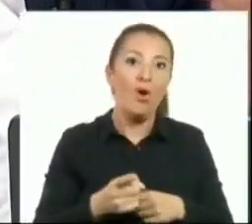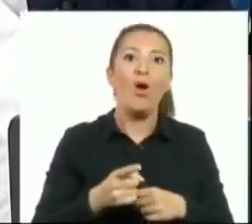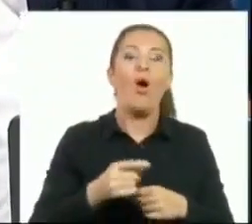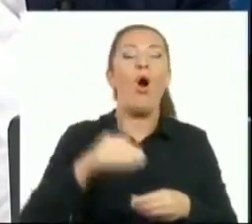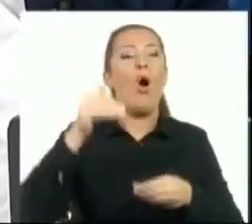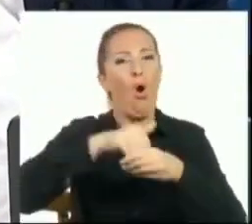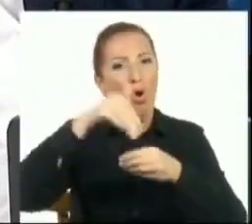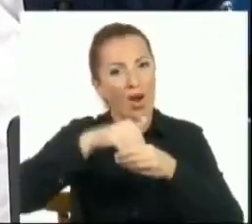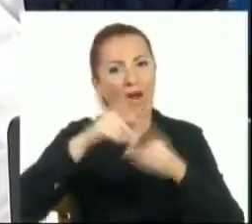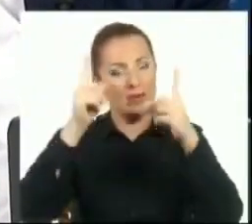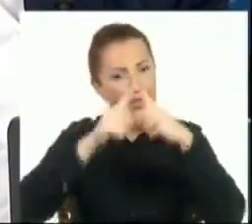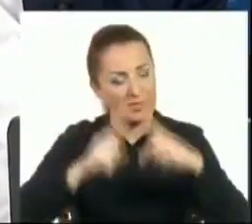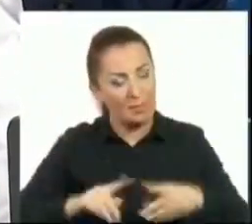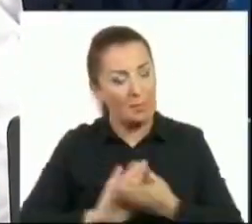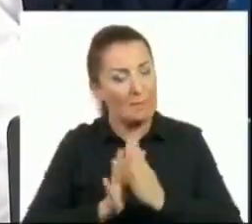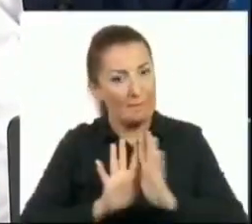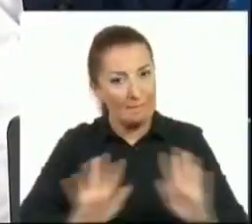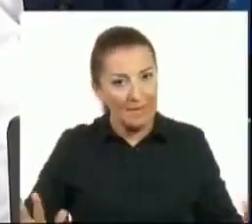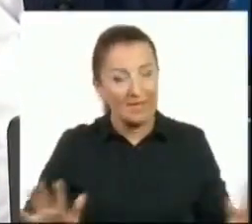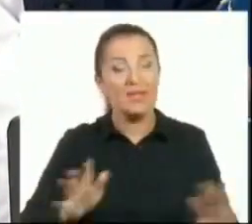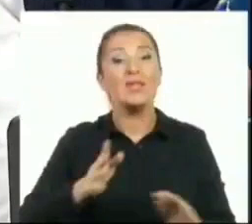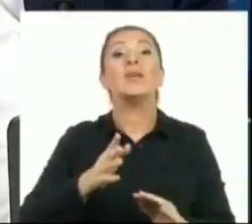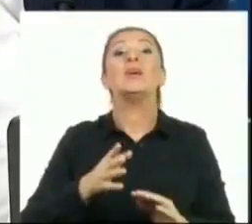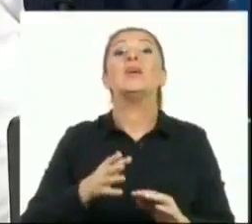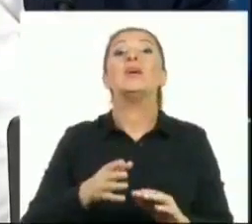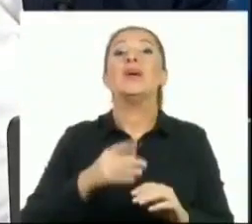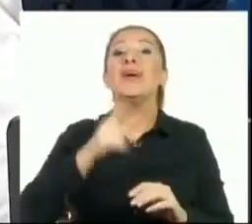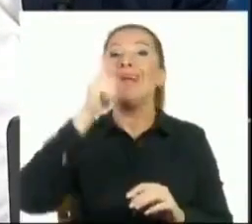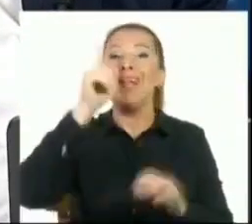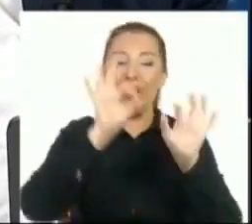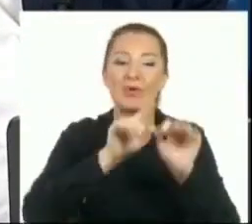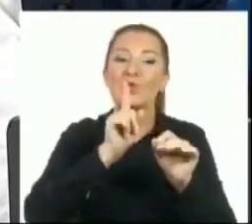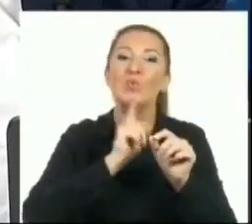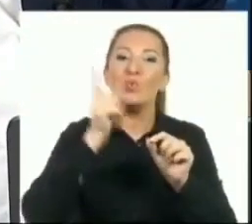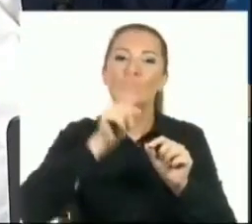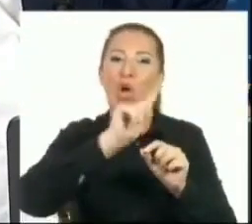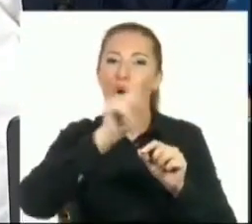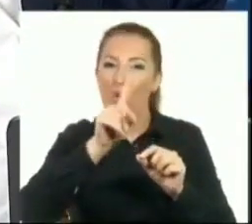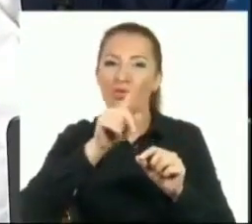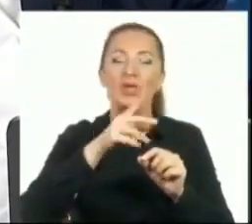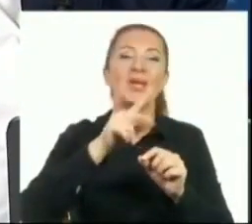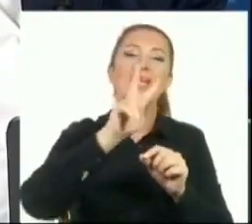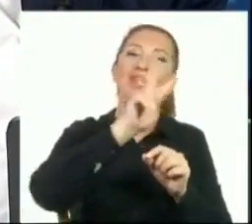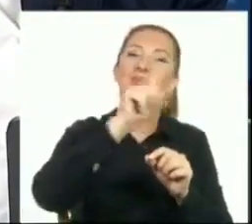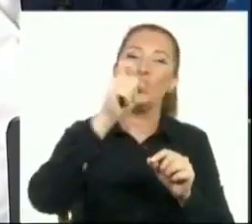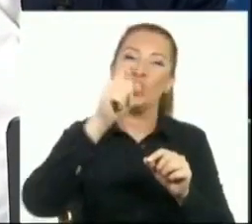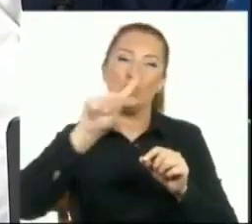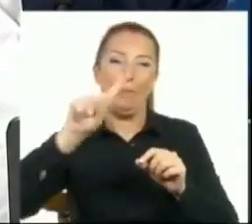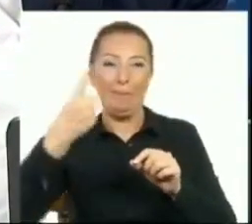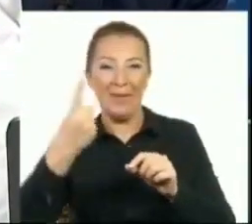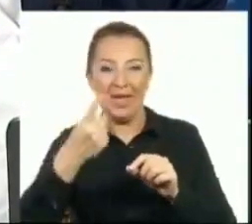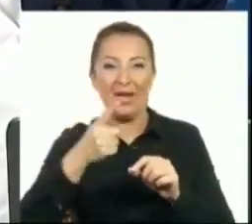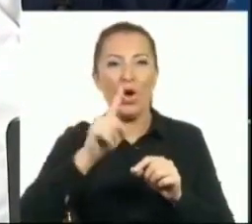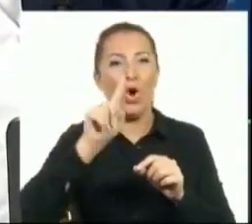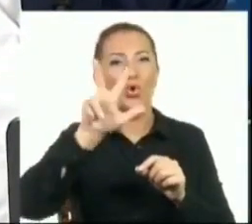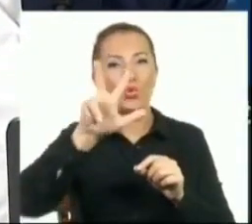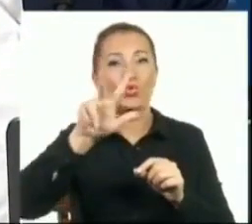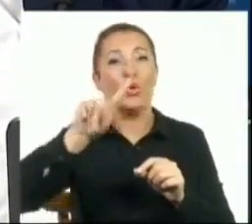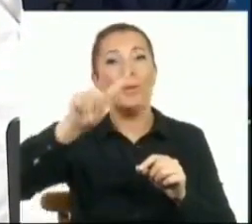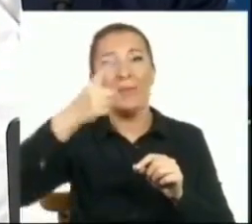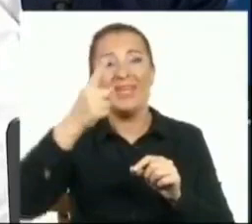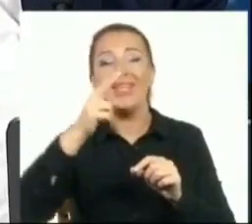Oylar sayıldı. Sayılmaya başlandı. Yüzde 10'u sayıldı. 29 binlerden 13